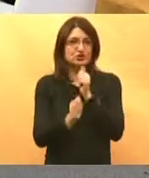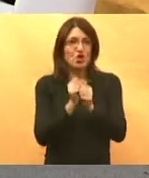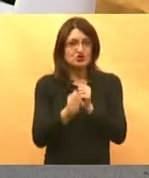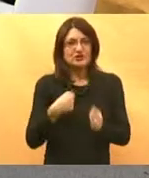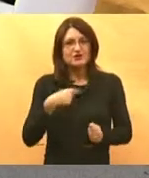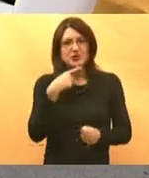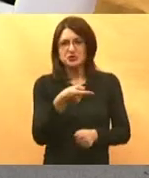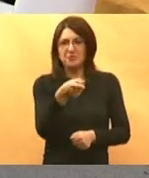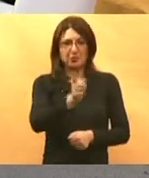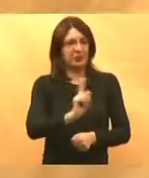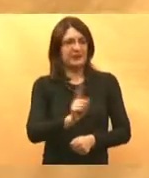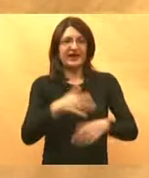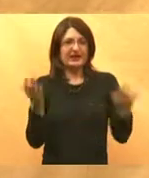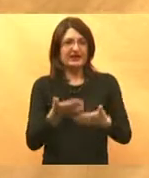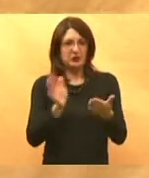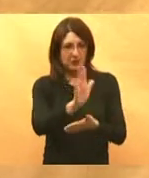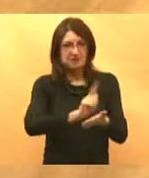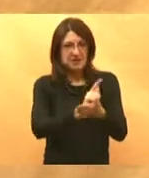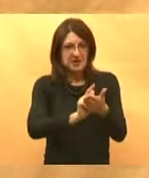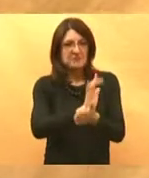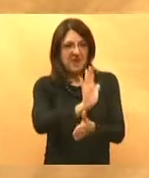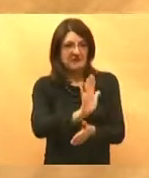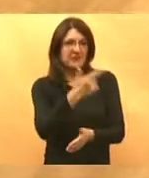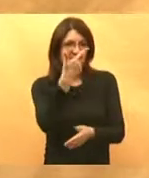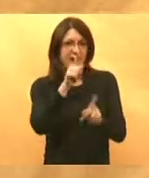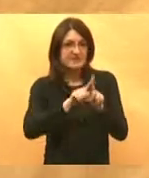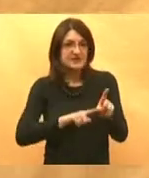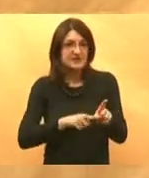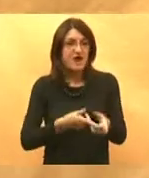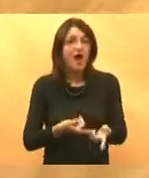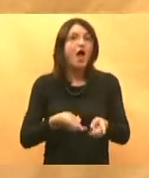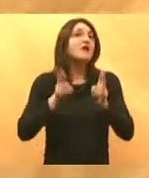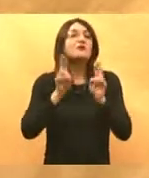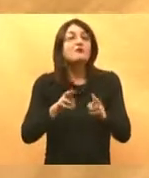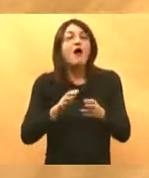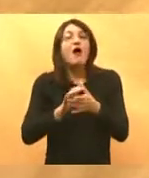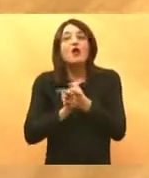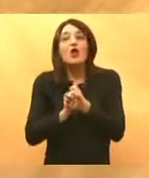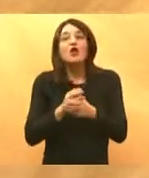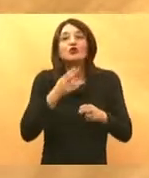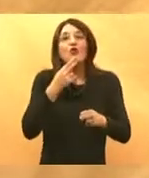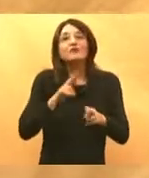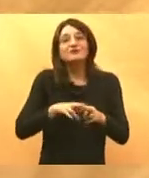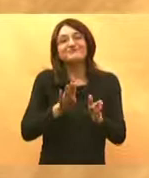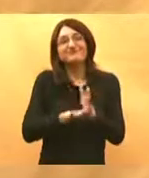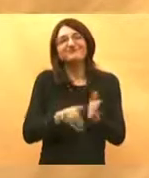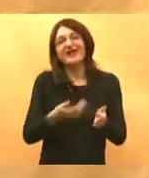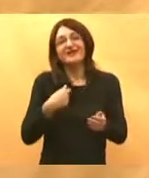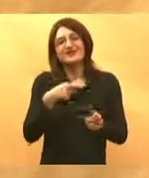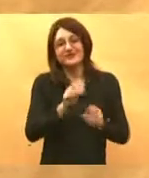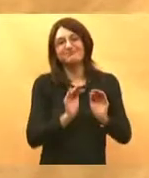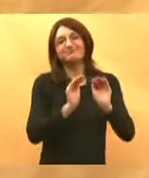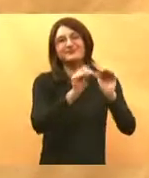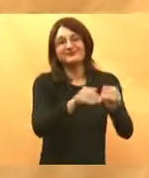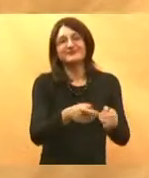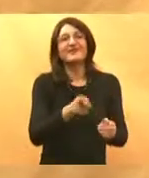neće doći na vrijeme na pregled jer će čekat red čekanja a imamo isto tako kolega koji će nažalost popustiti jer imaju mali broj